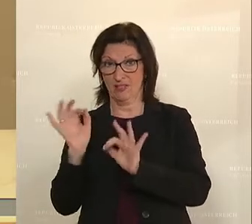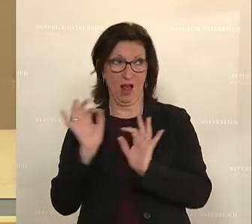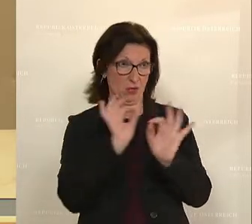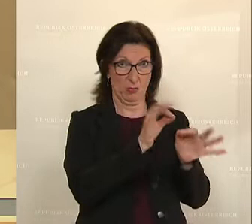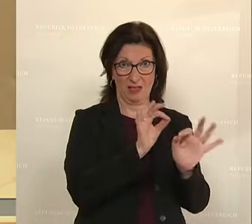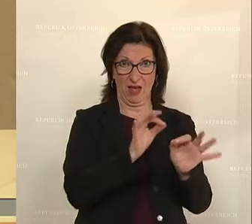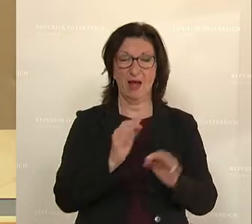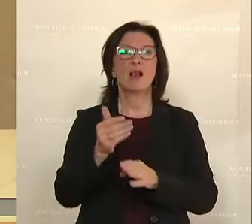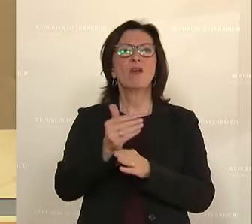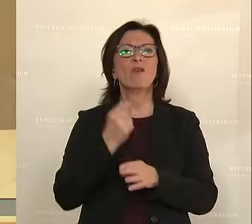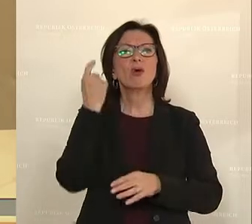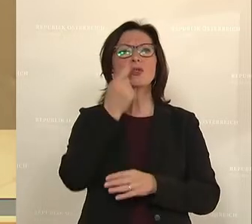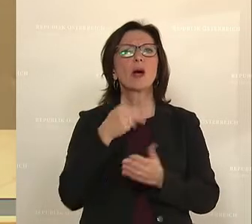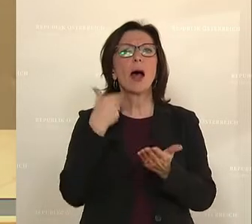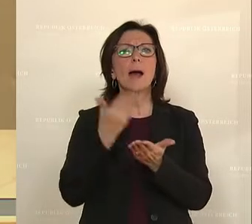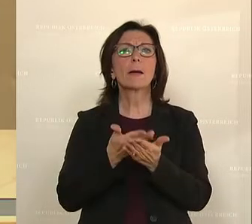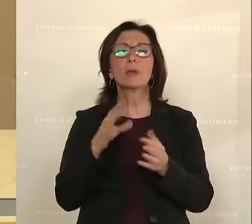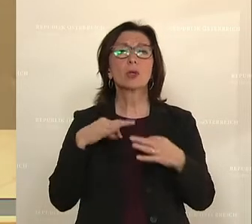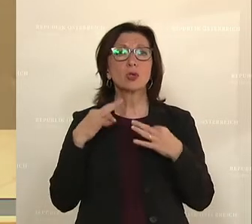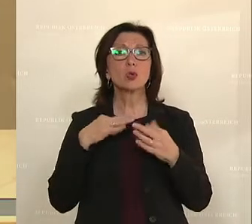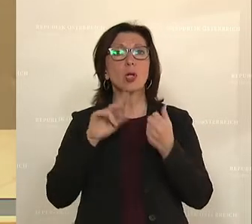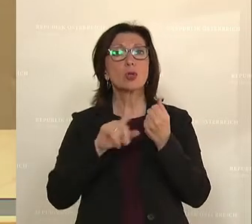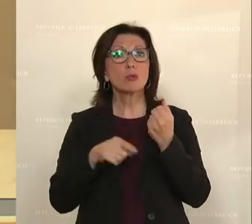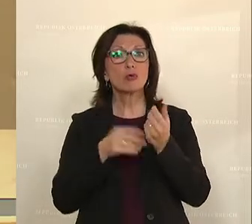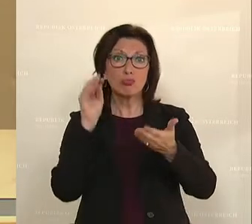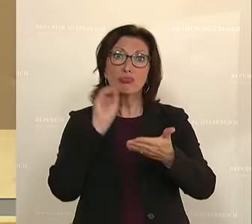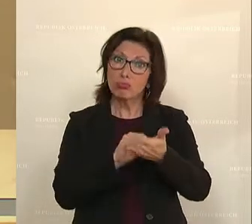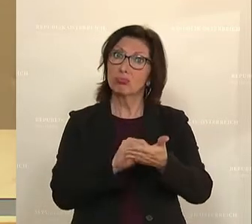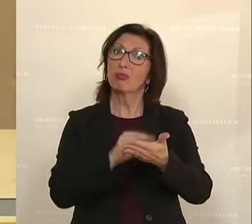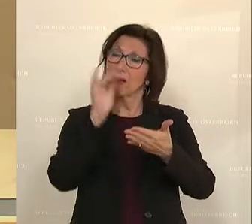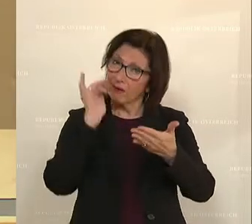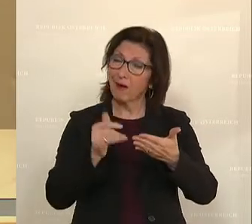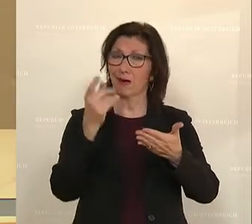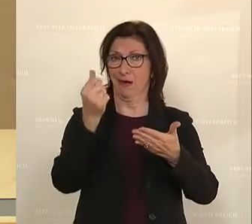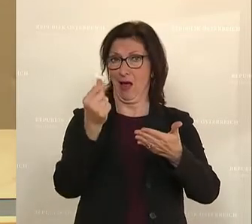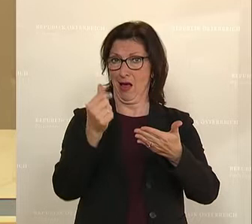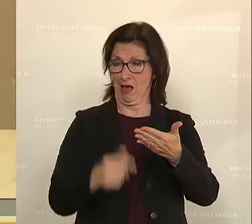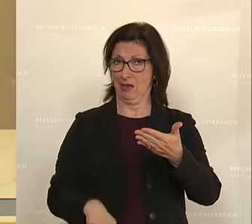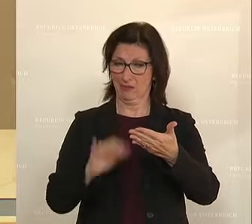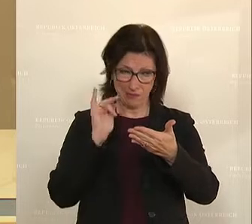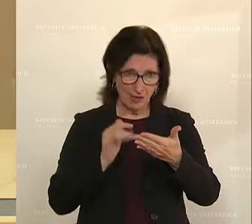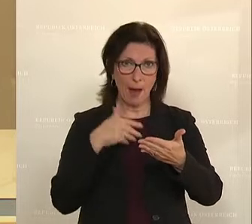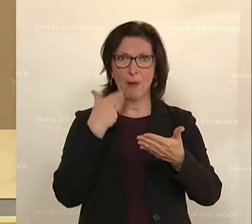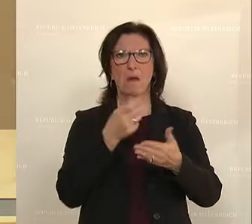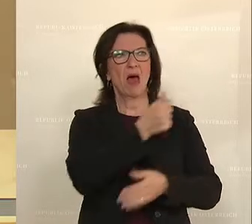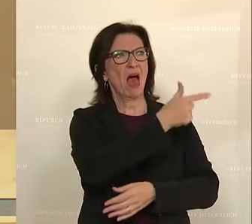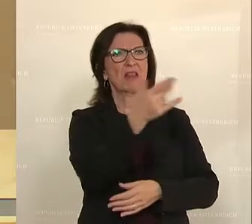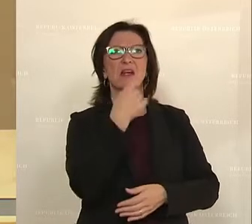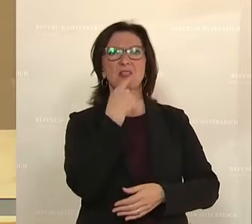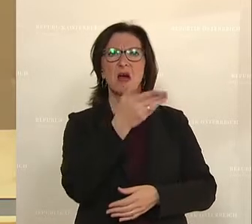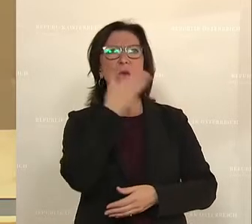steht im Gesundheitsbudget ausreichend Geld zur Verfügung und nicht kein Geld, wie wir heute manchmal hören.